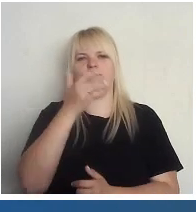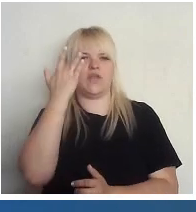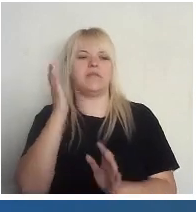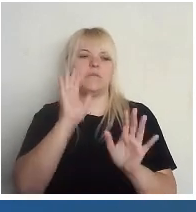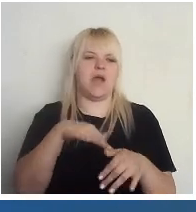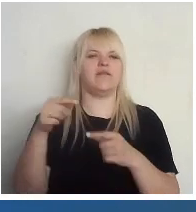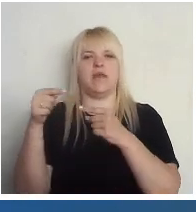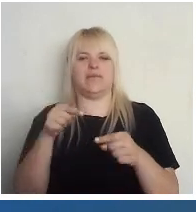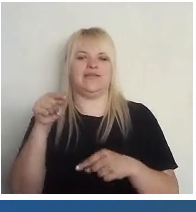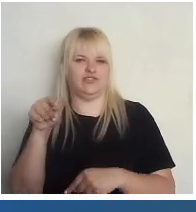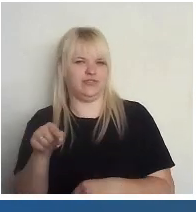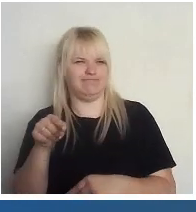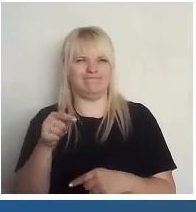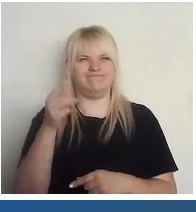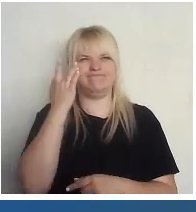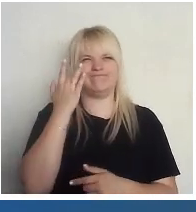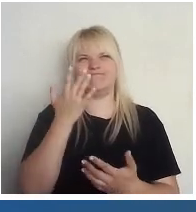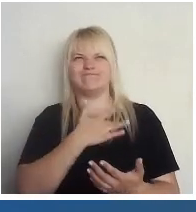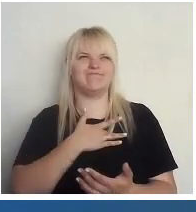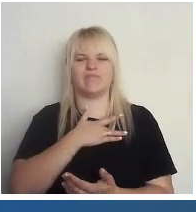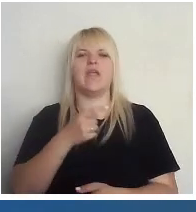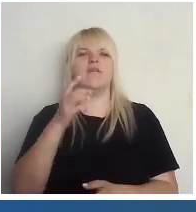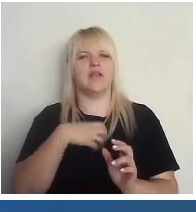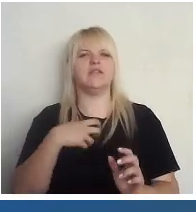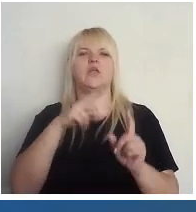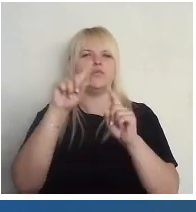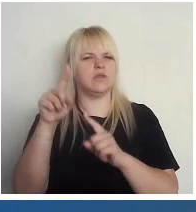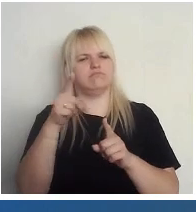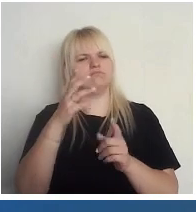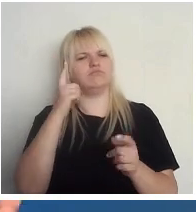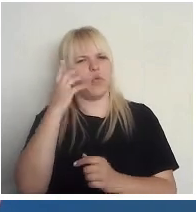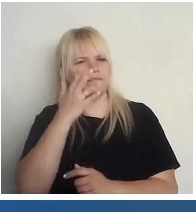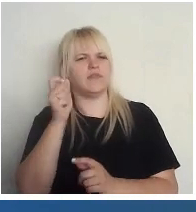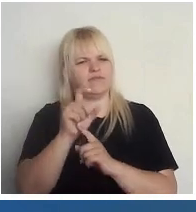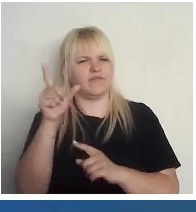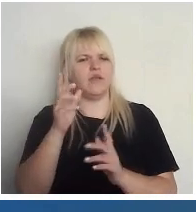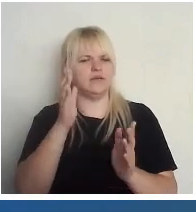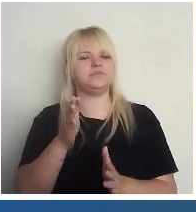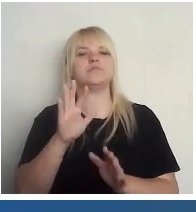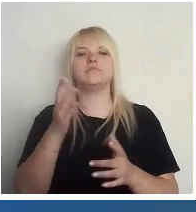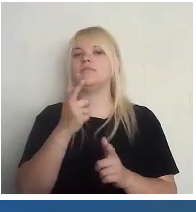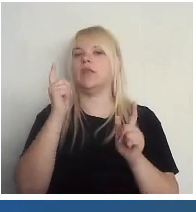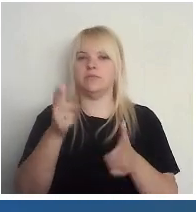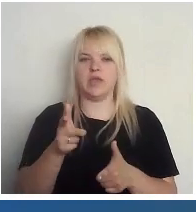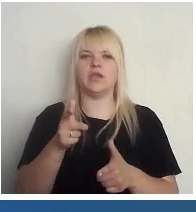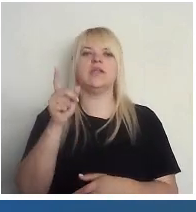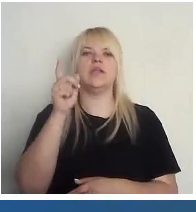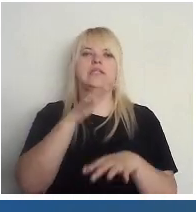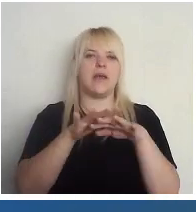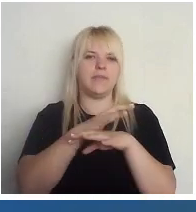šim. Jo tā ir lieta, par ko man vajadzētu padomāt drusku ilgāk. Bet es piekrītu tam, ka sabiedrību noveco un